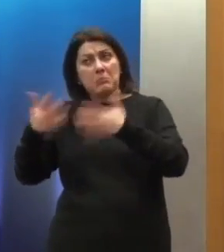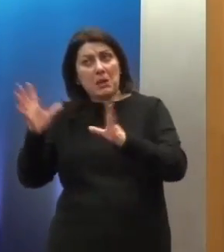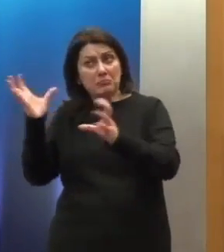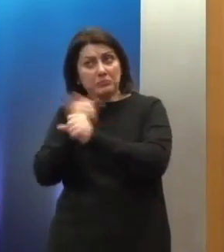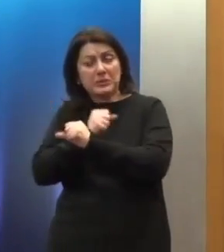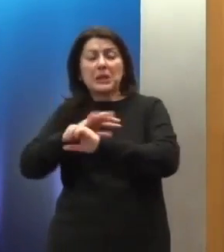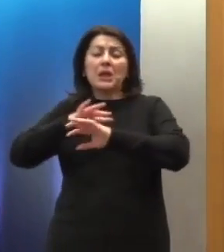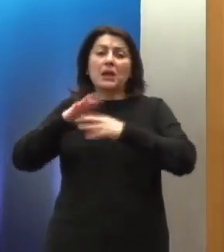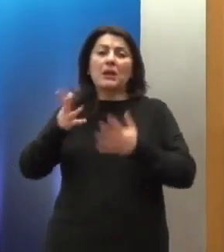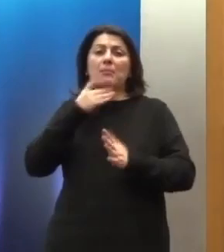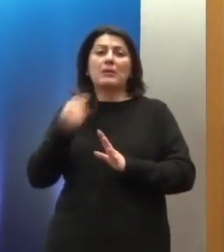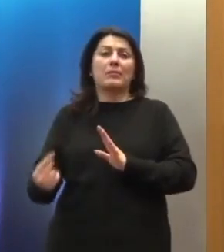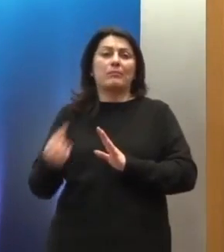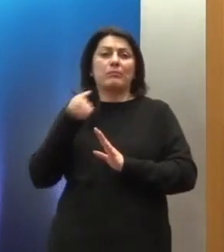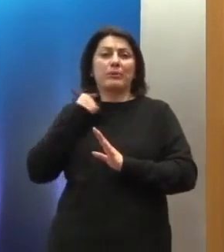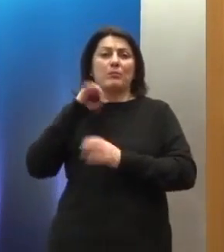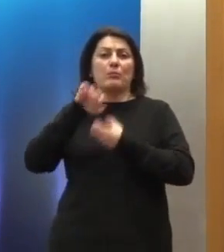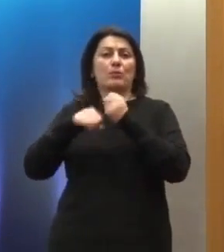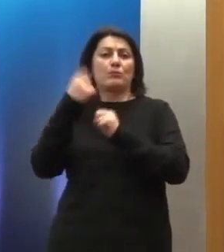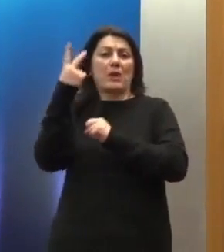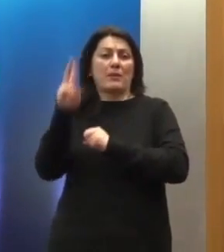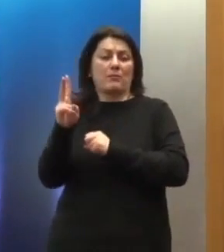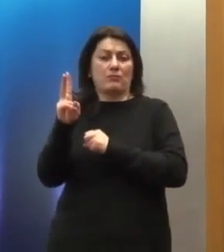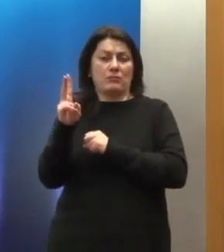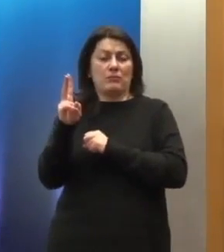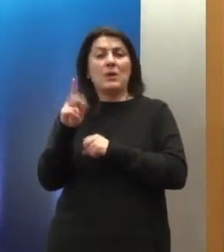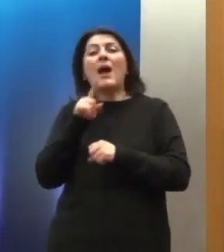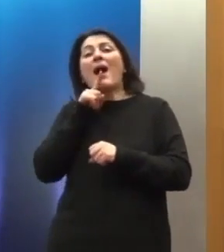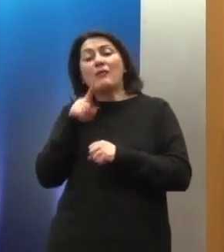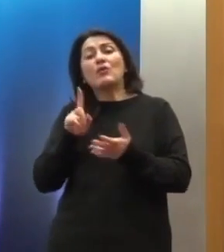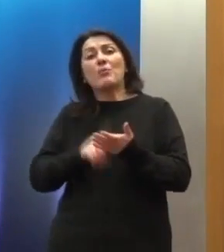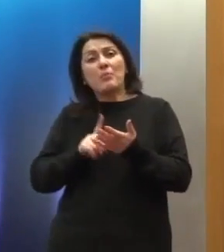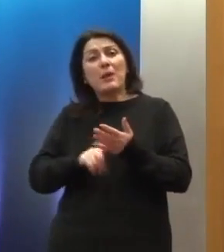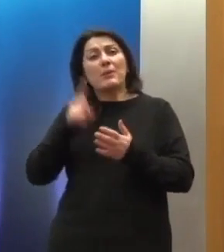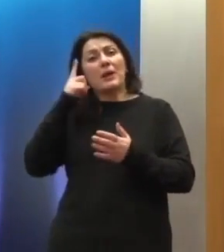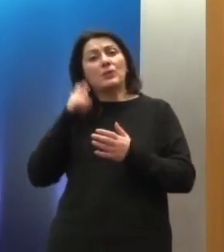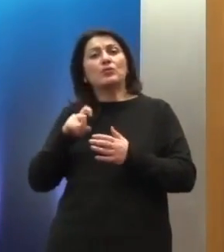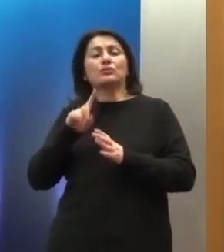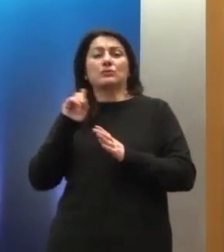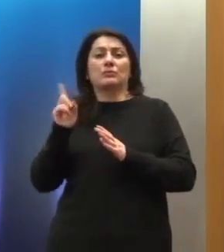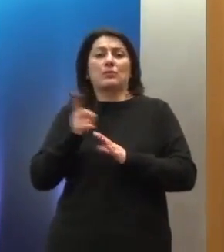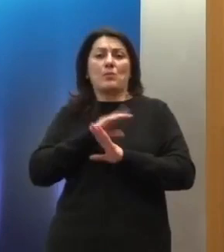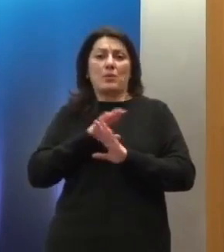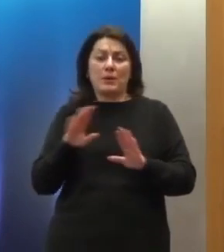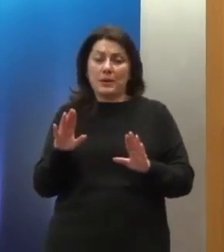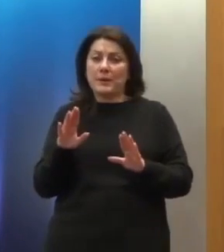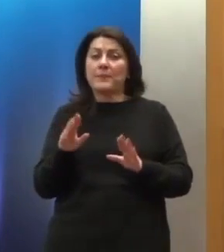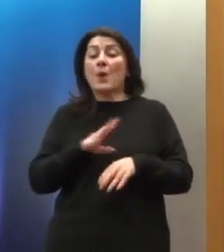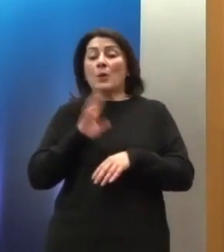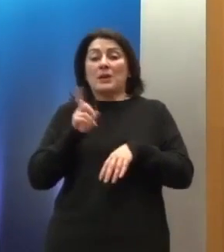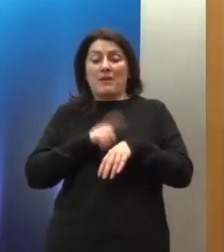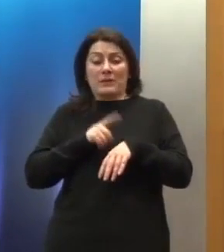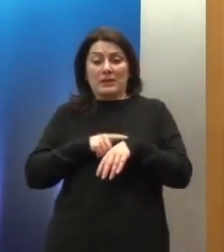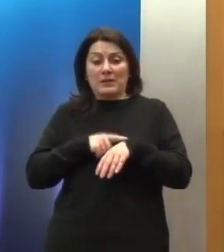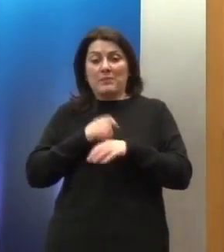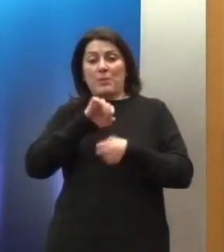στις προσπάθειές τους. Και αυτό είναι επίσης κάτι το οποίο καλό θέλει να το ξέρει ένα κράτος το οποίο κινείται προς